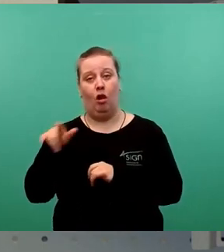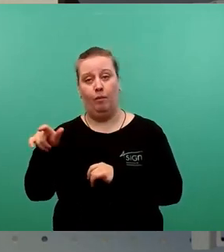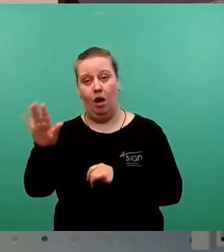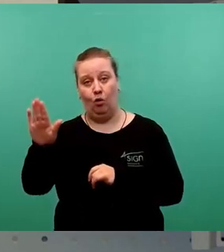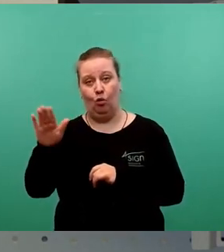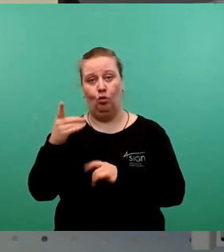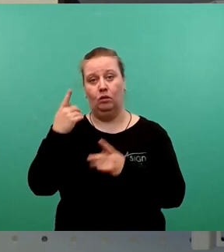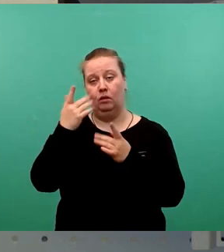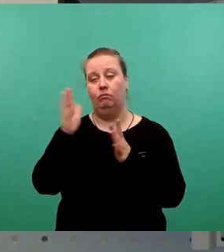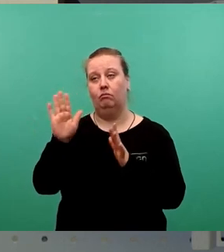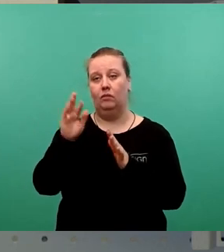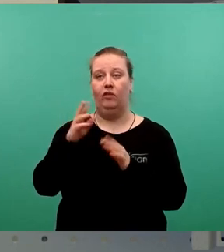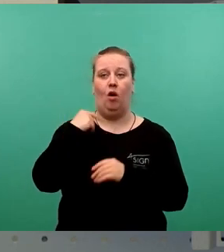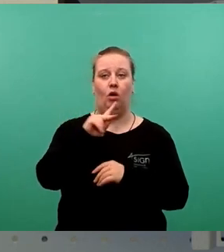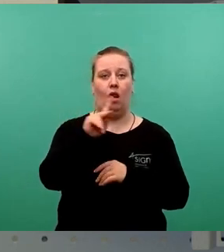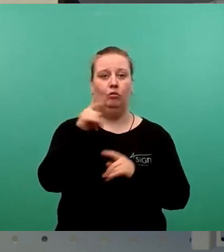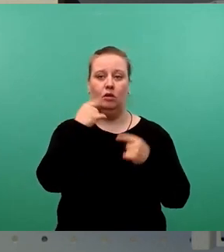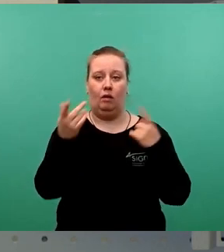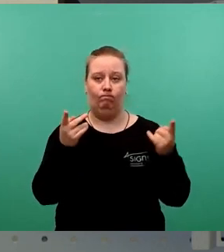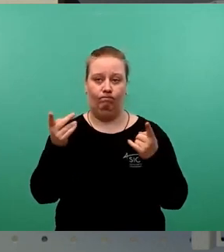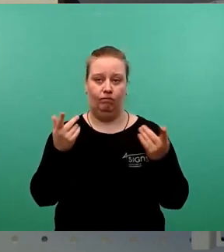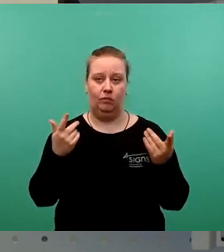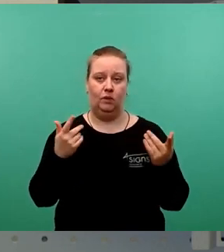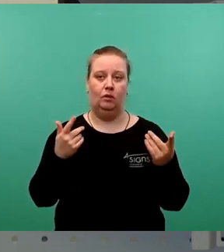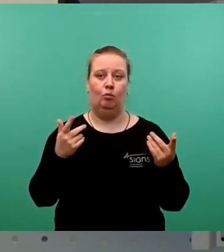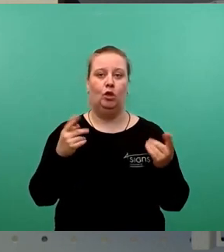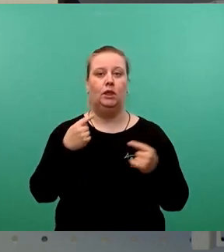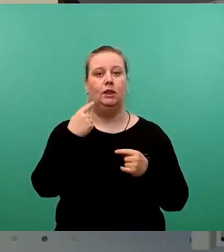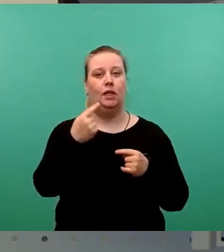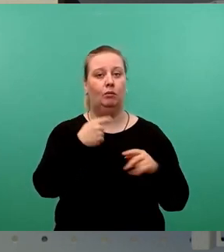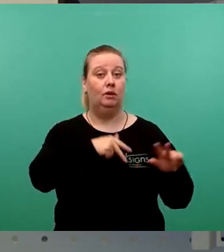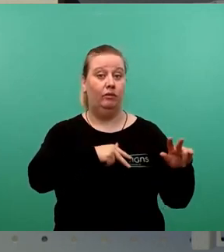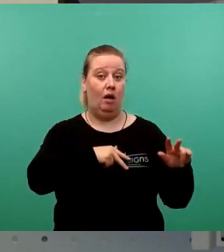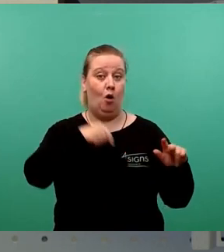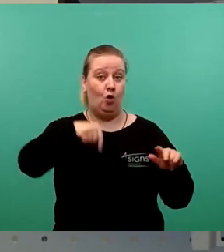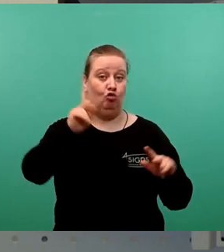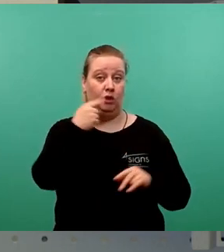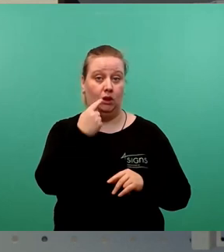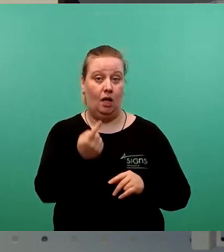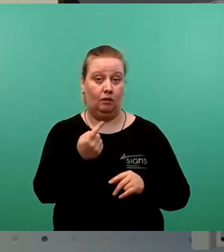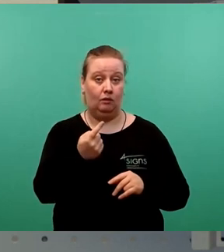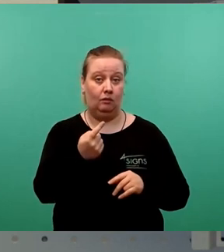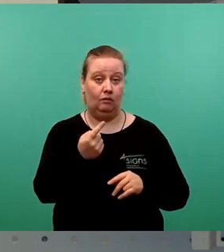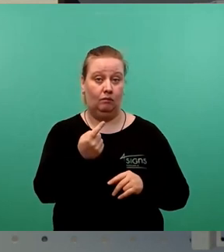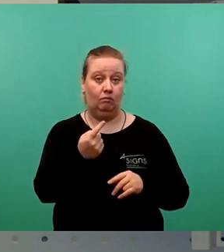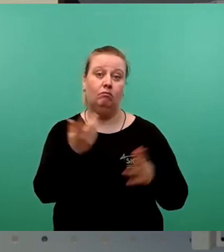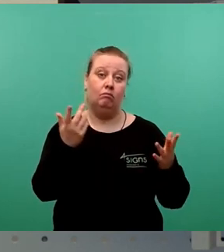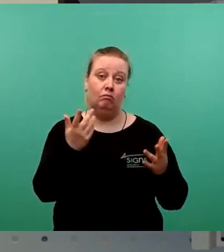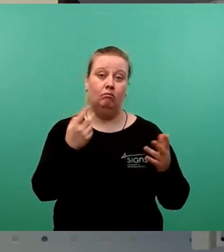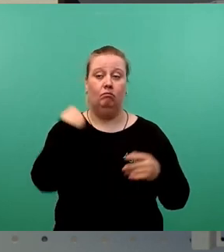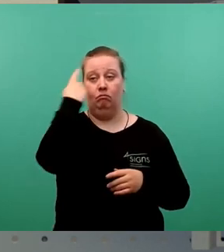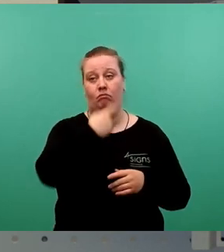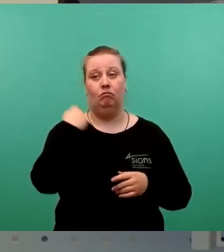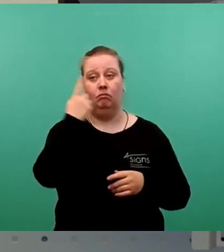Lied von Frau Klepsch zurückzukommen, steht sie doch, und auch das ist heute hier schon gesagt worden, als Gesicht für die